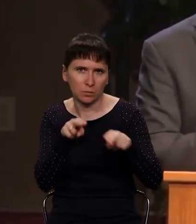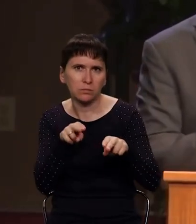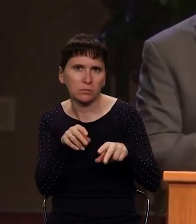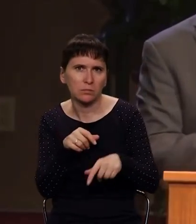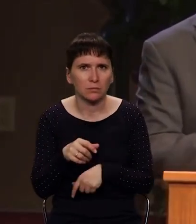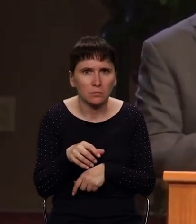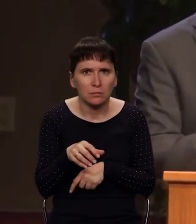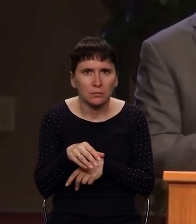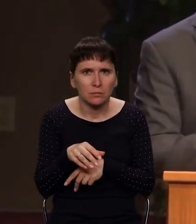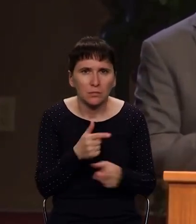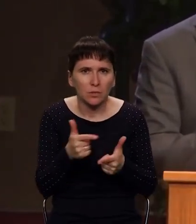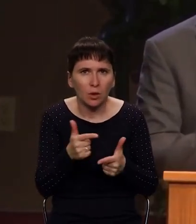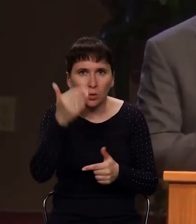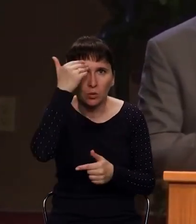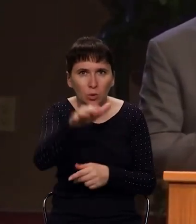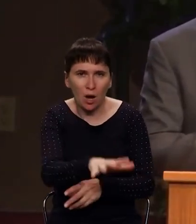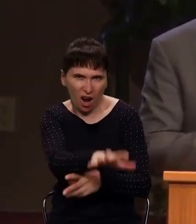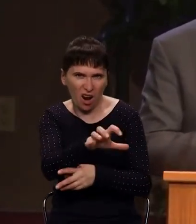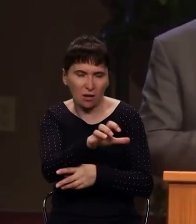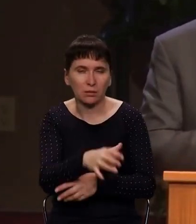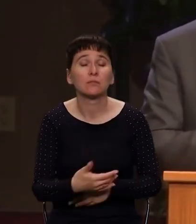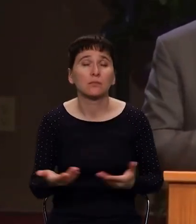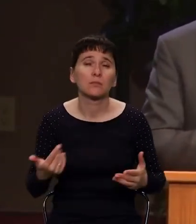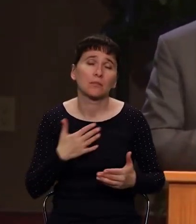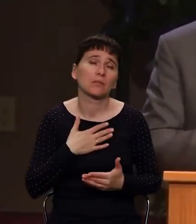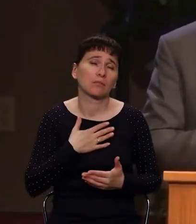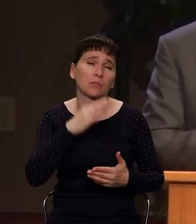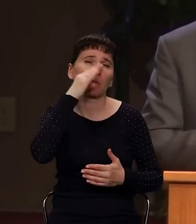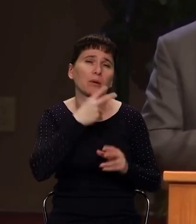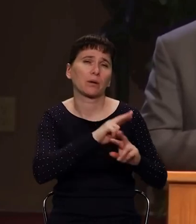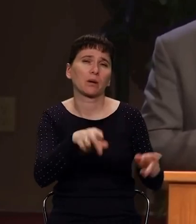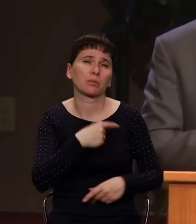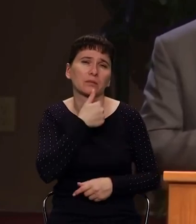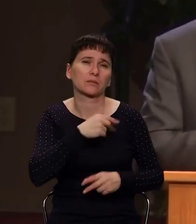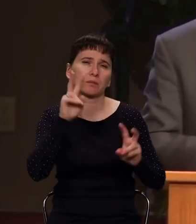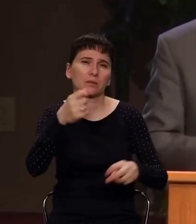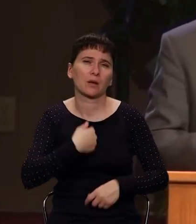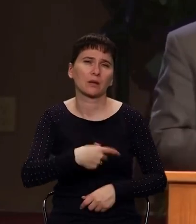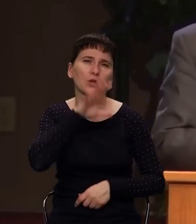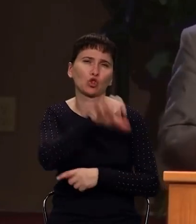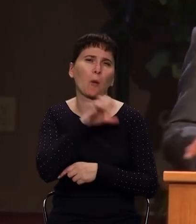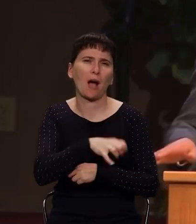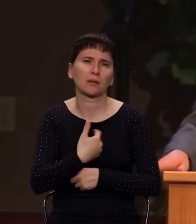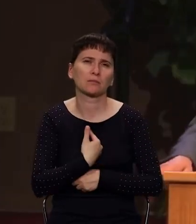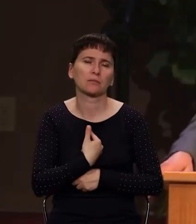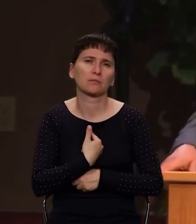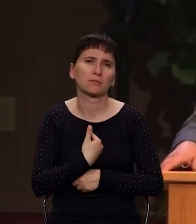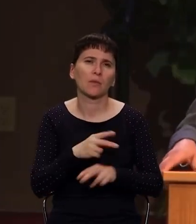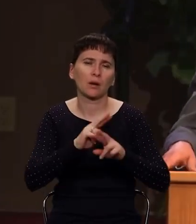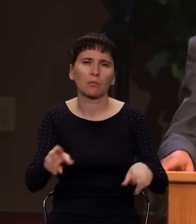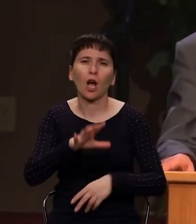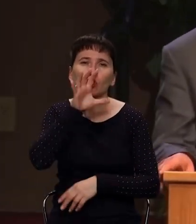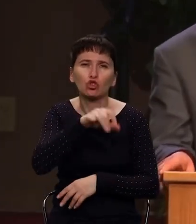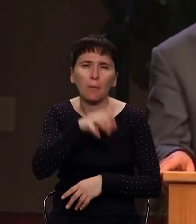И очень часто мой отец приводил, смотря на служителей, он очень часто приводил эту фразу из Писания. Братья, вы сегодня